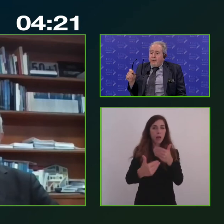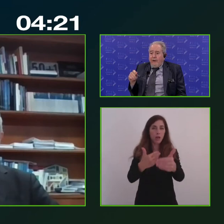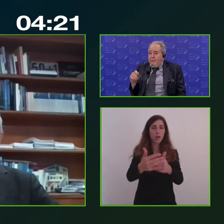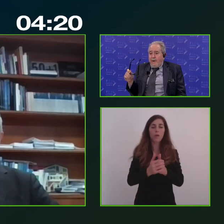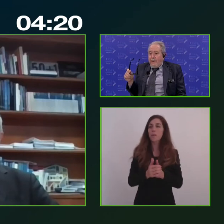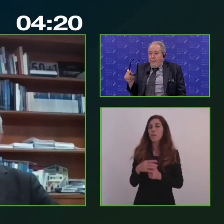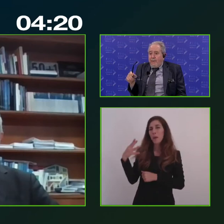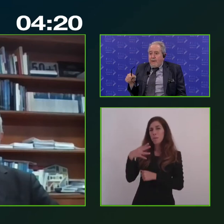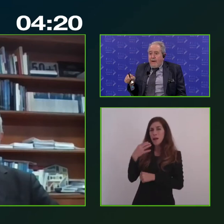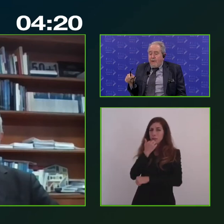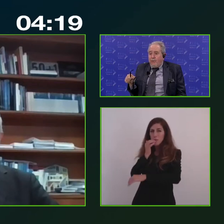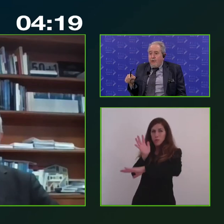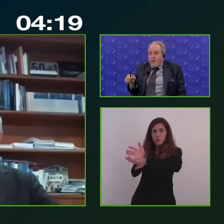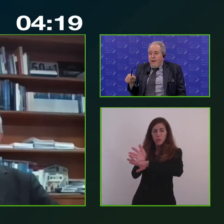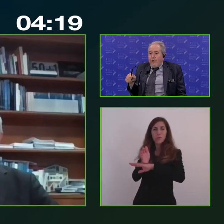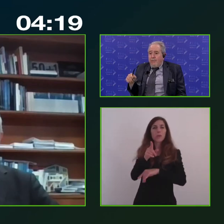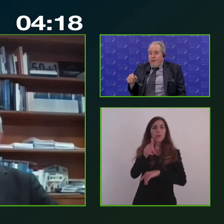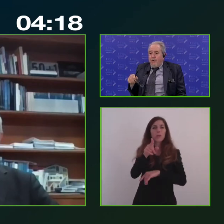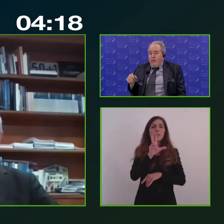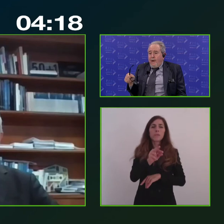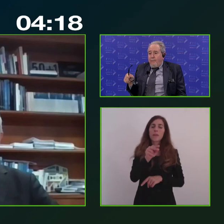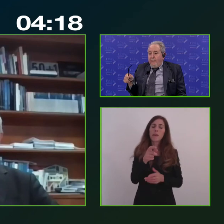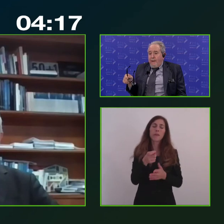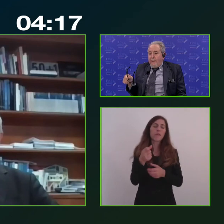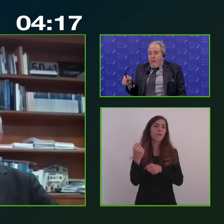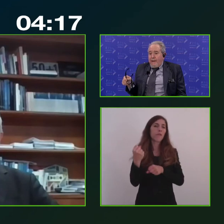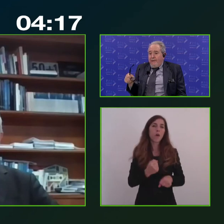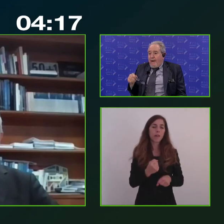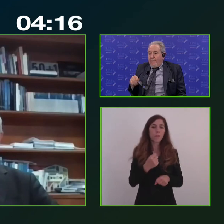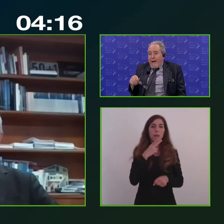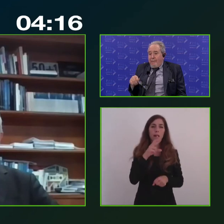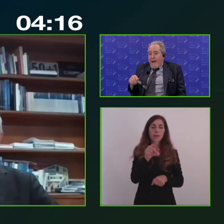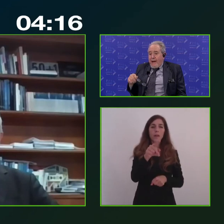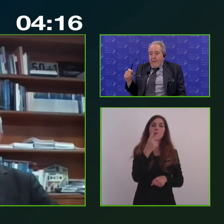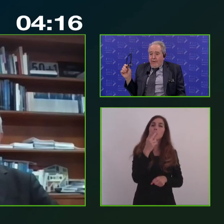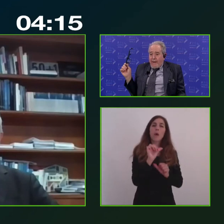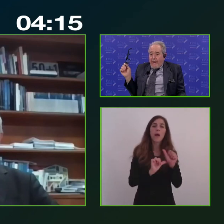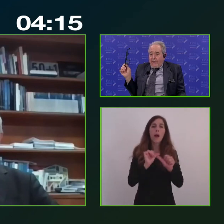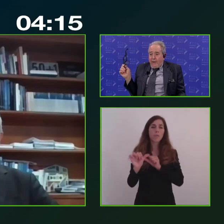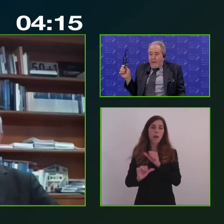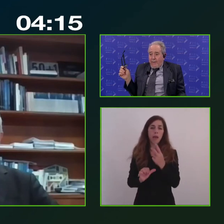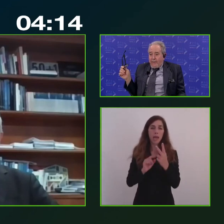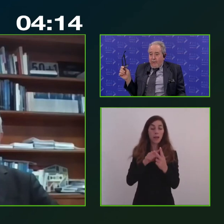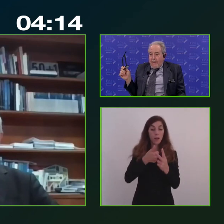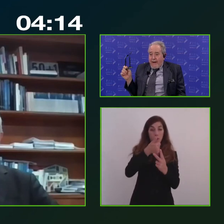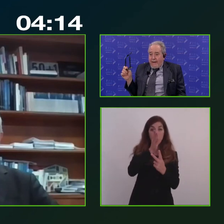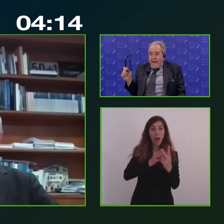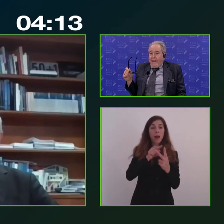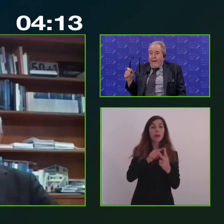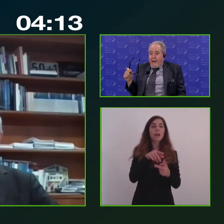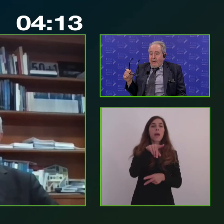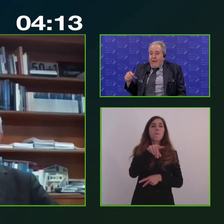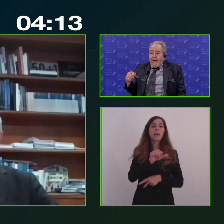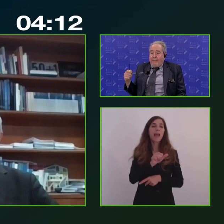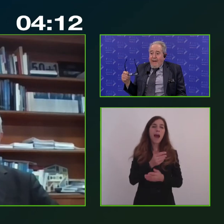passaggio che è fondamentale, che tu dici c'è bisogno di due cambiamenti. Da una parte deve cambiare l'APA, che deve avere delle grandi orecchie per ascoltare e